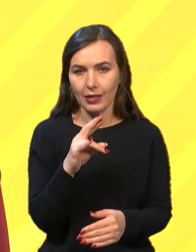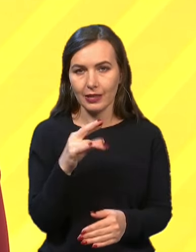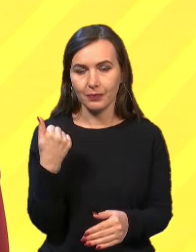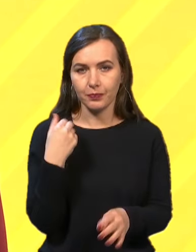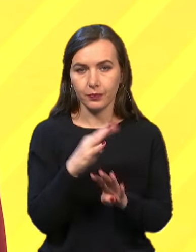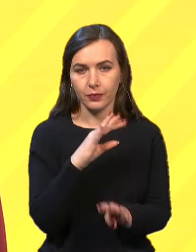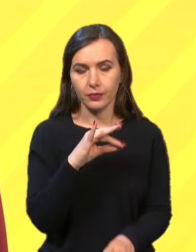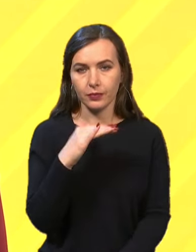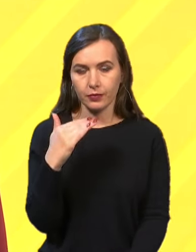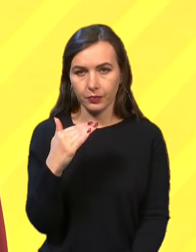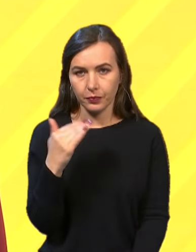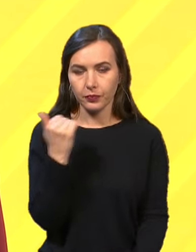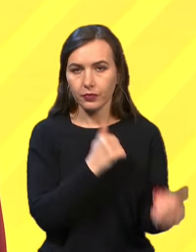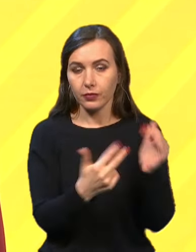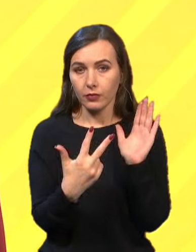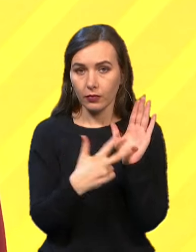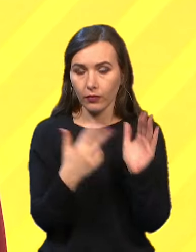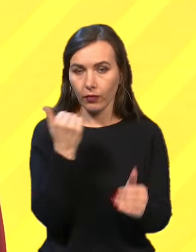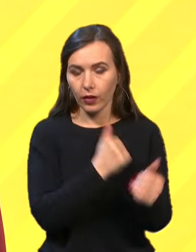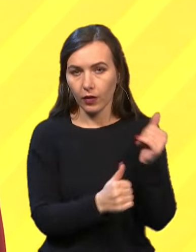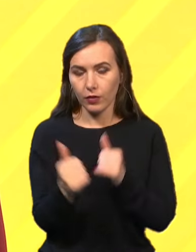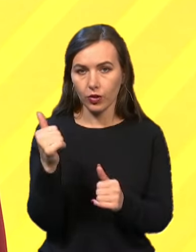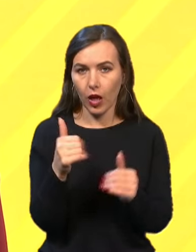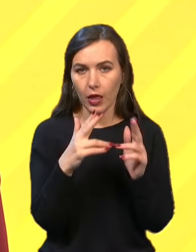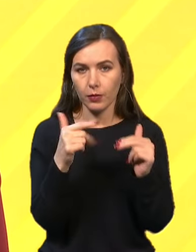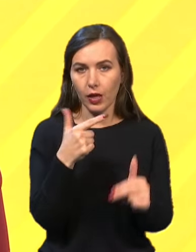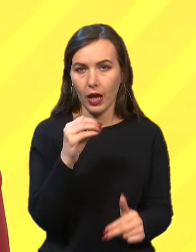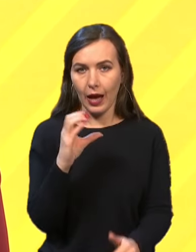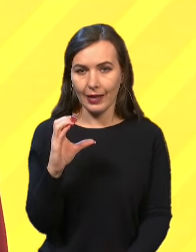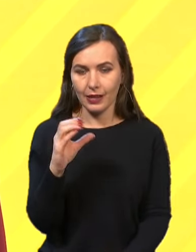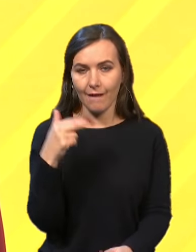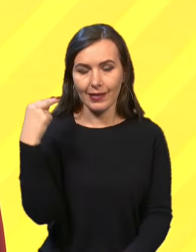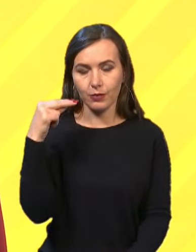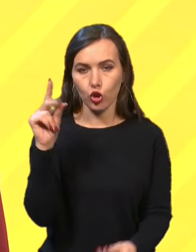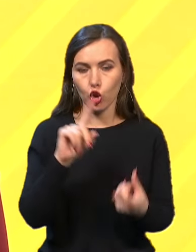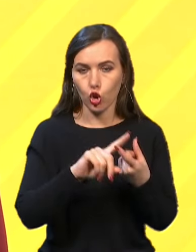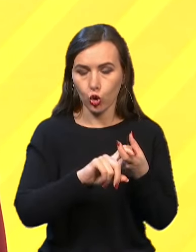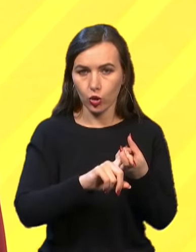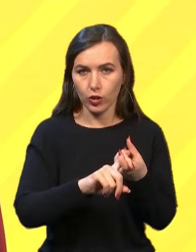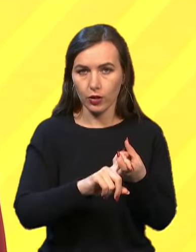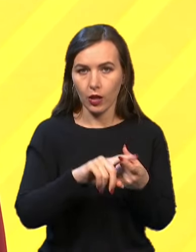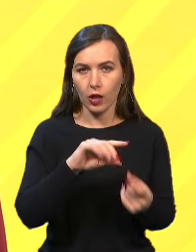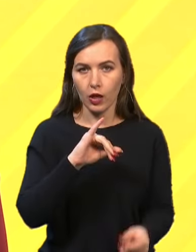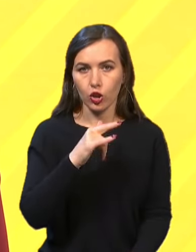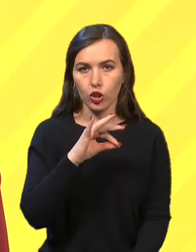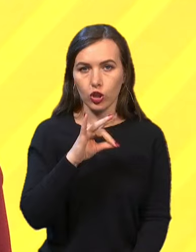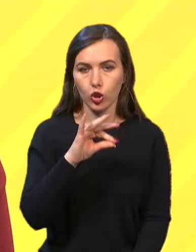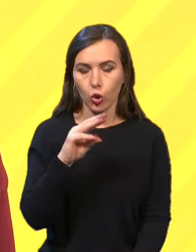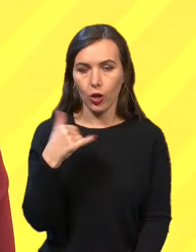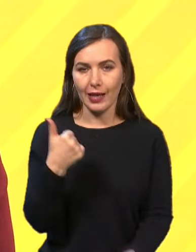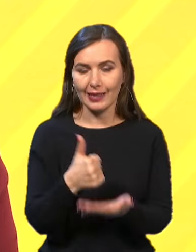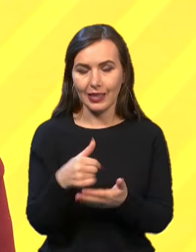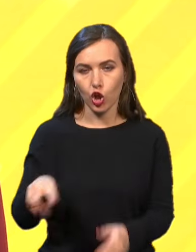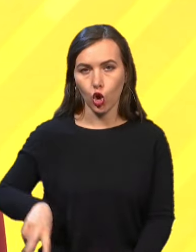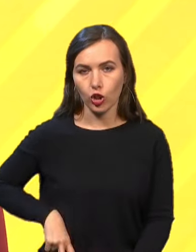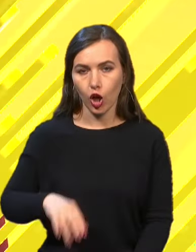Російської Федерації завдала 8 ударів по Дніпровській ГЕС у Запоріжжі. Долучаємо Ігоря Сироту, генерального директора